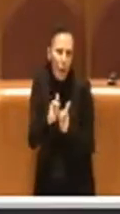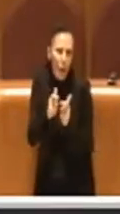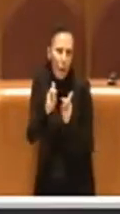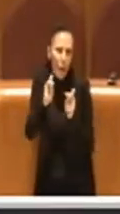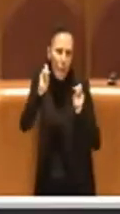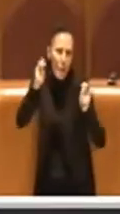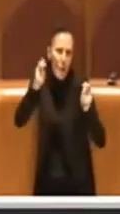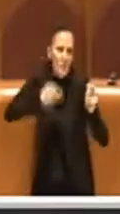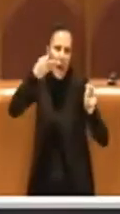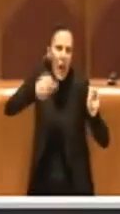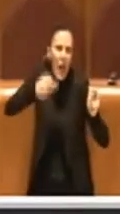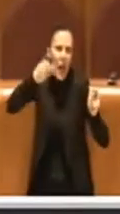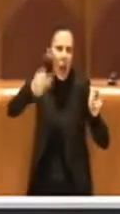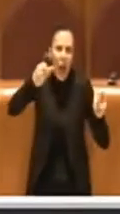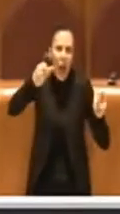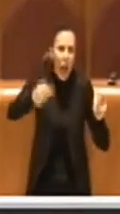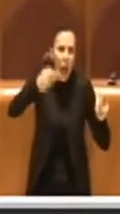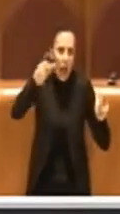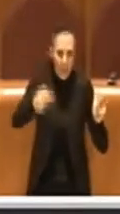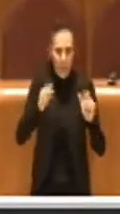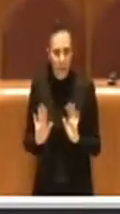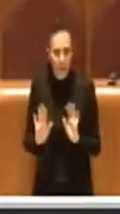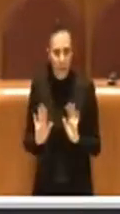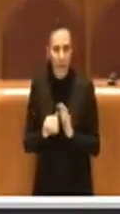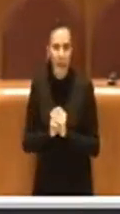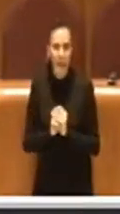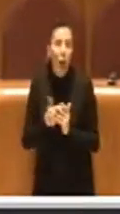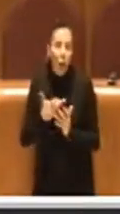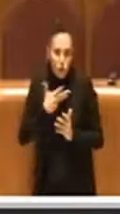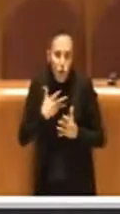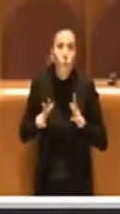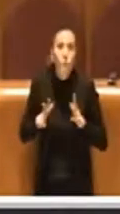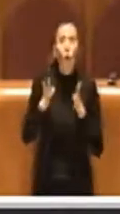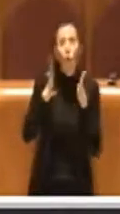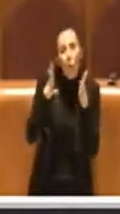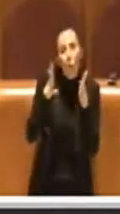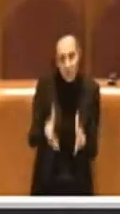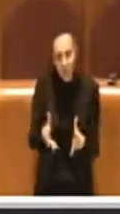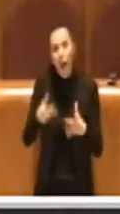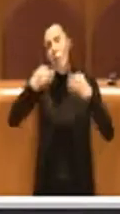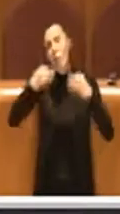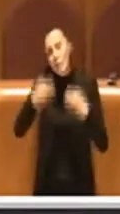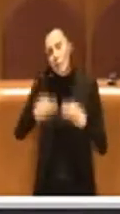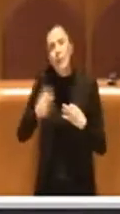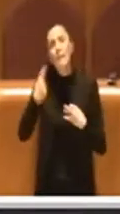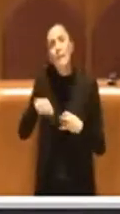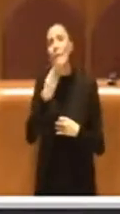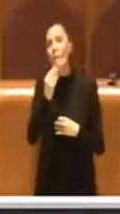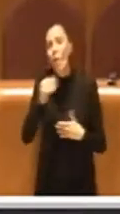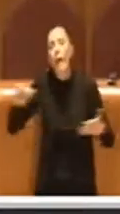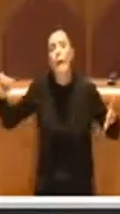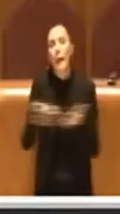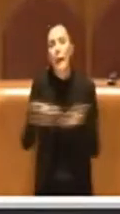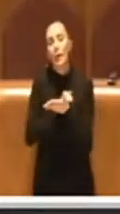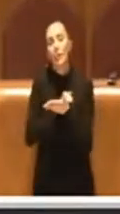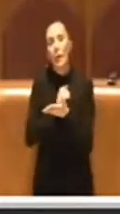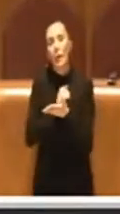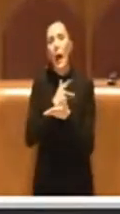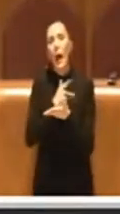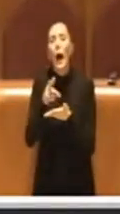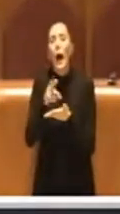quindi, diciamo, ci sta anche la volontà e la correttezza di voler rotare, a prescindere da tutto quello che